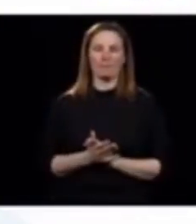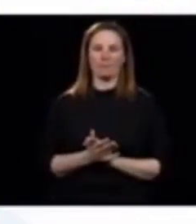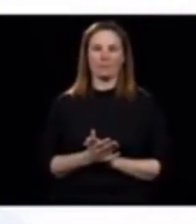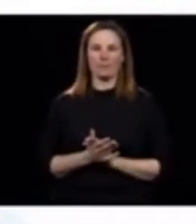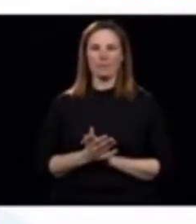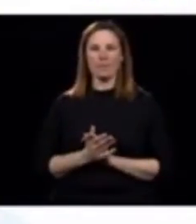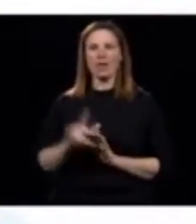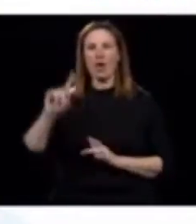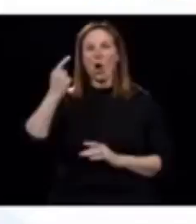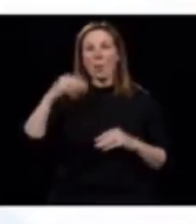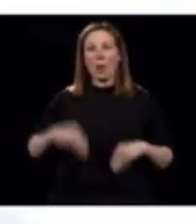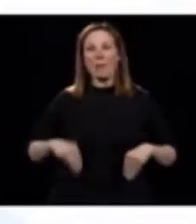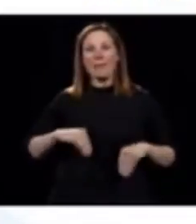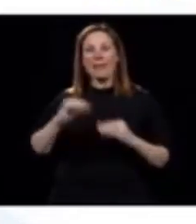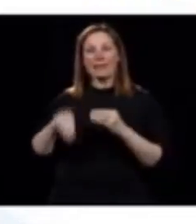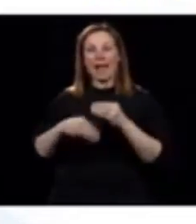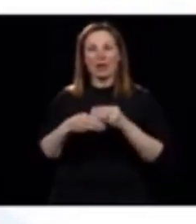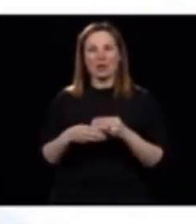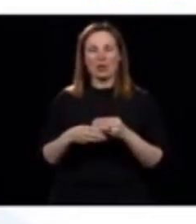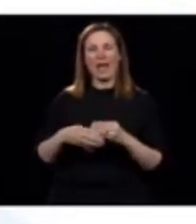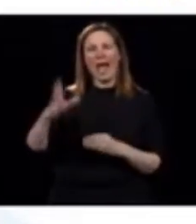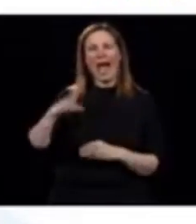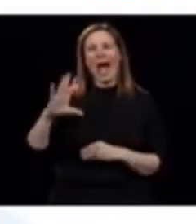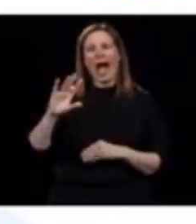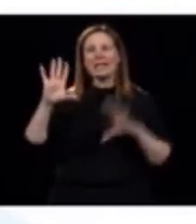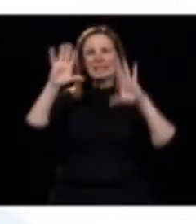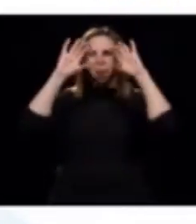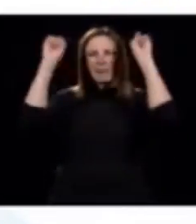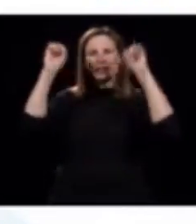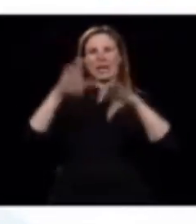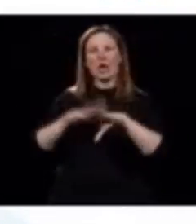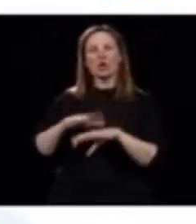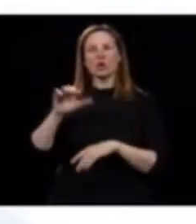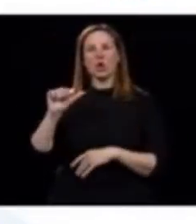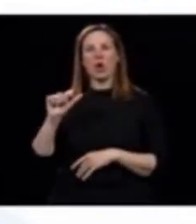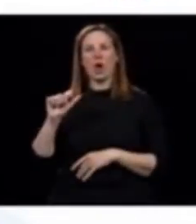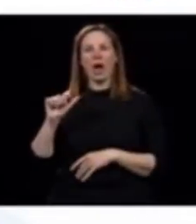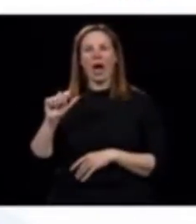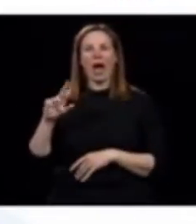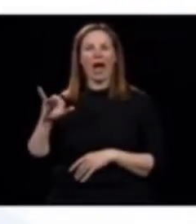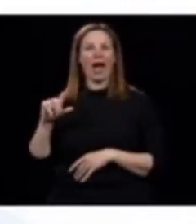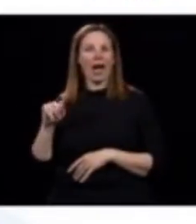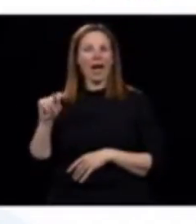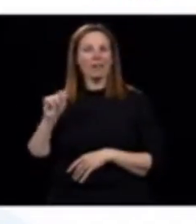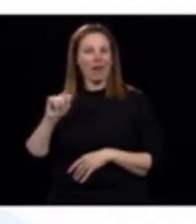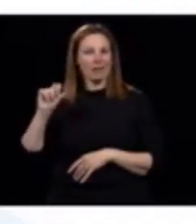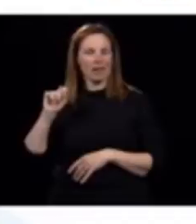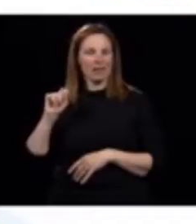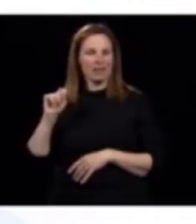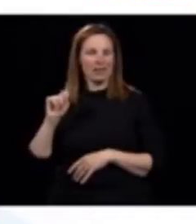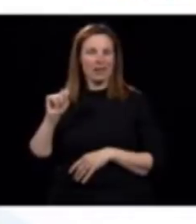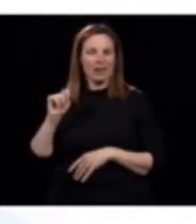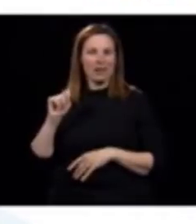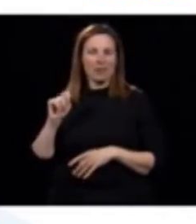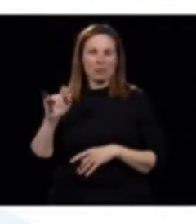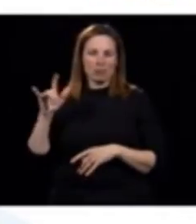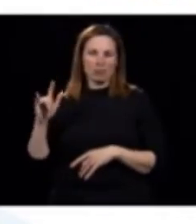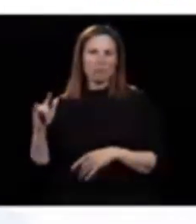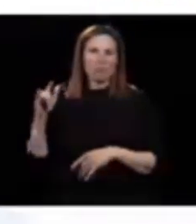exemple. Mon ancien président d'Air Transat, quand on regarde les vols sur l'Europe,